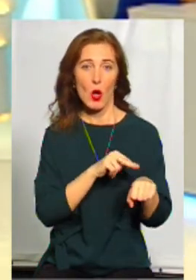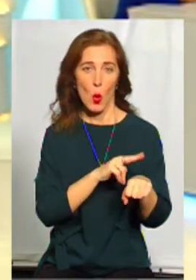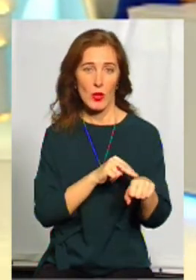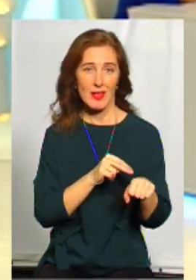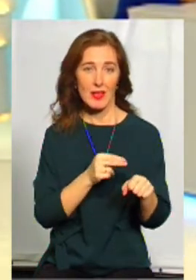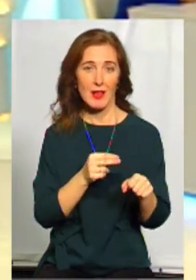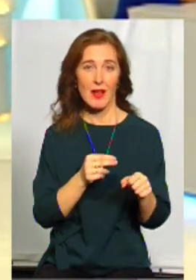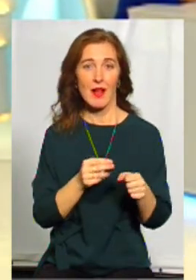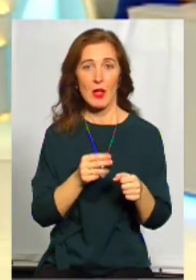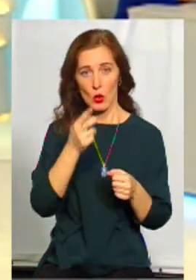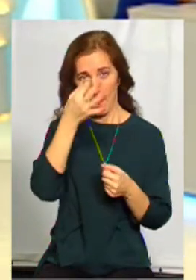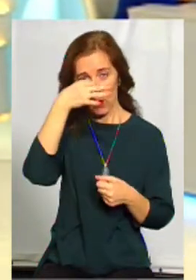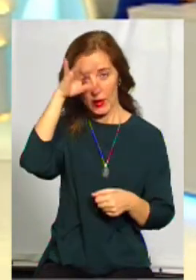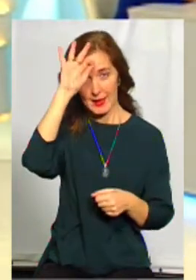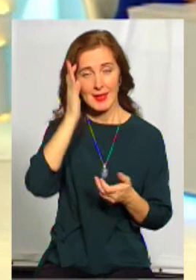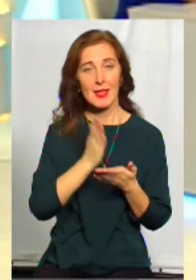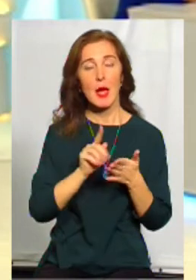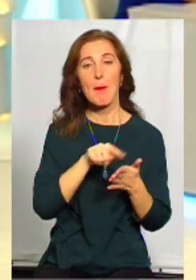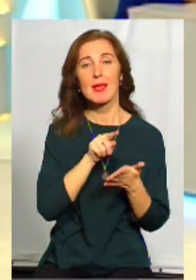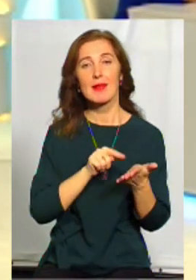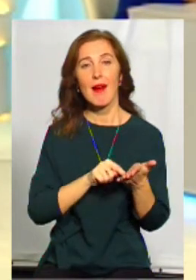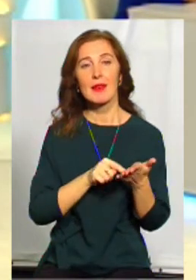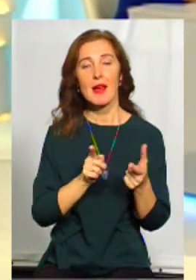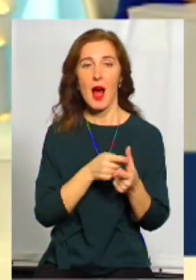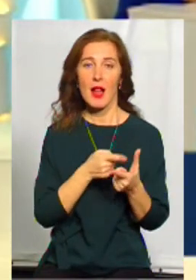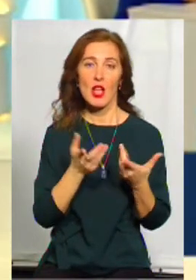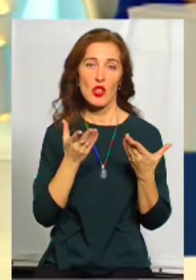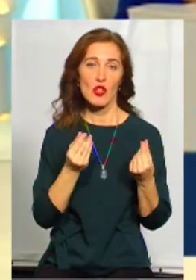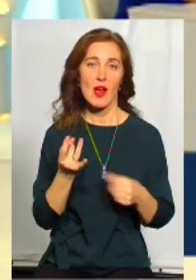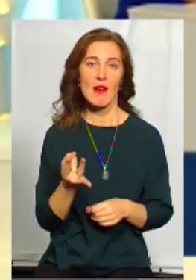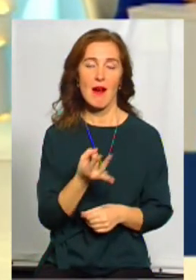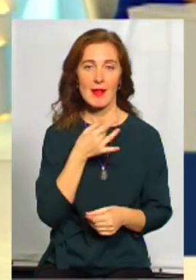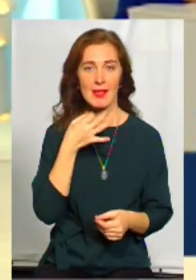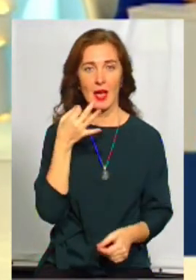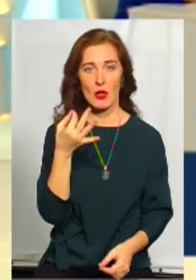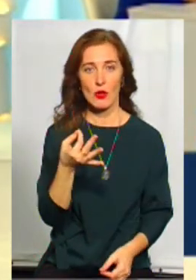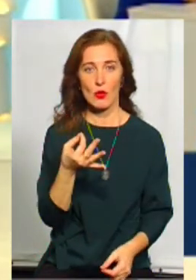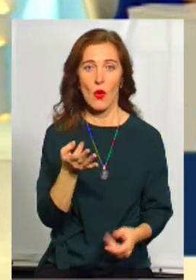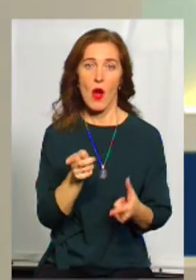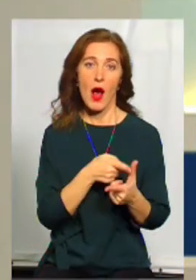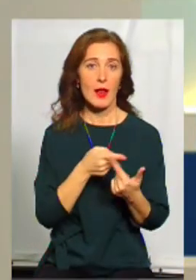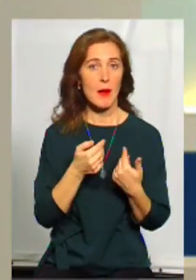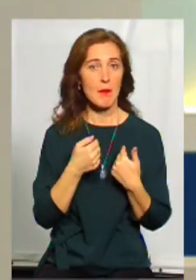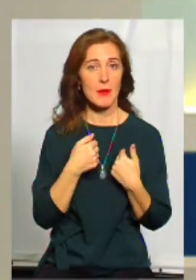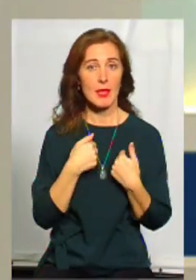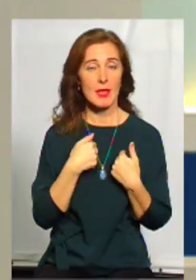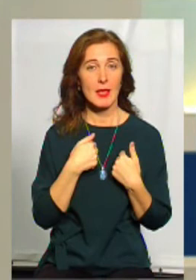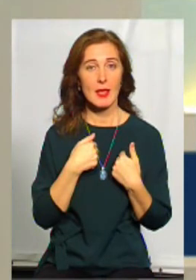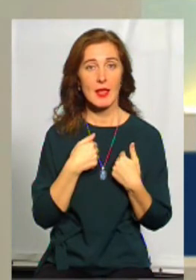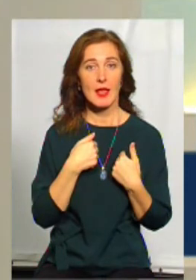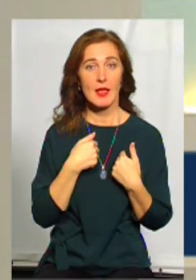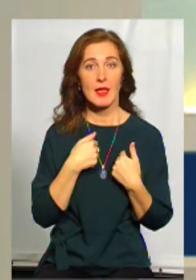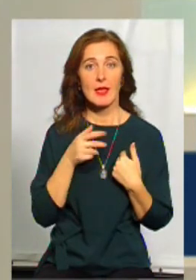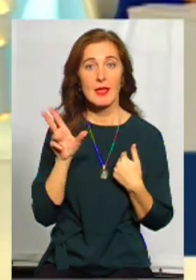кажемо про конкретні вияви і так далі. Але ще раз скажу. Але мені ще здається тут, пане Богдане, що це